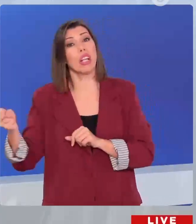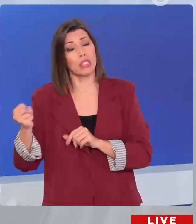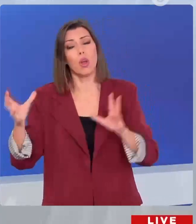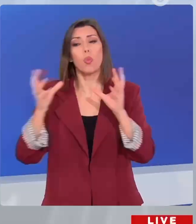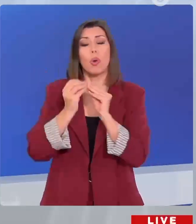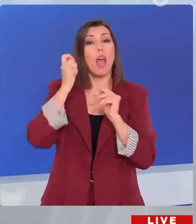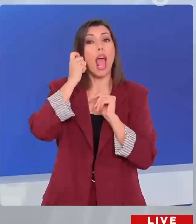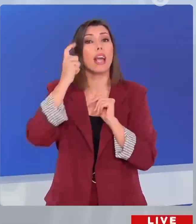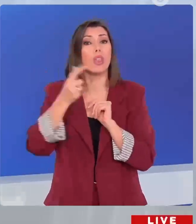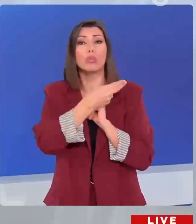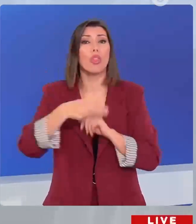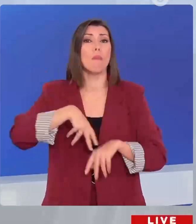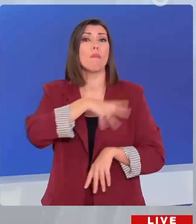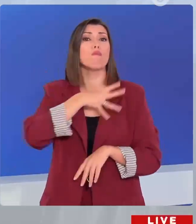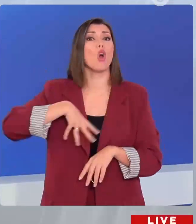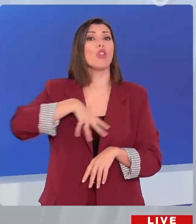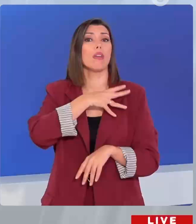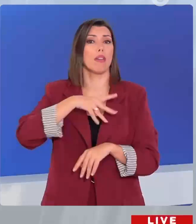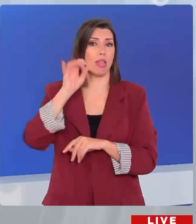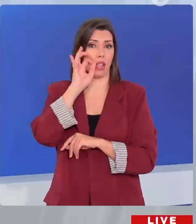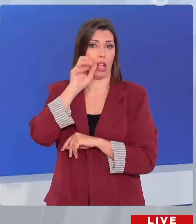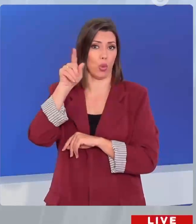μνήμης της γενοκτονίας των ποντίων στη Θεσσαλονίκη.